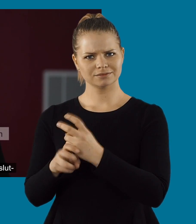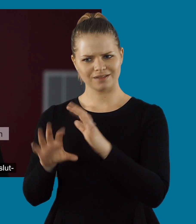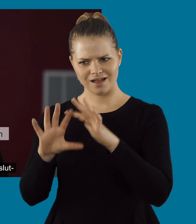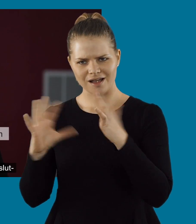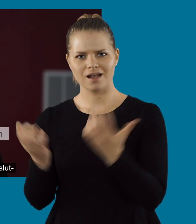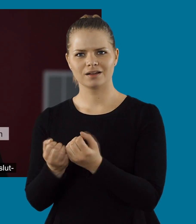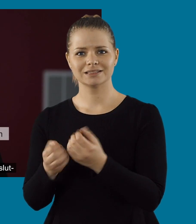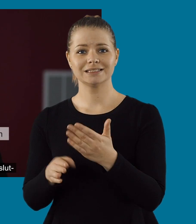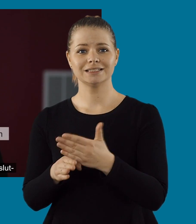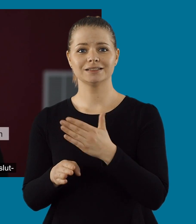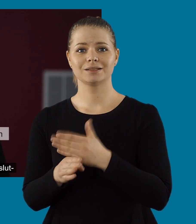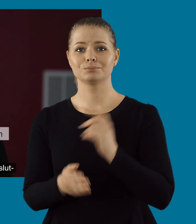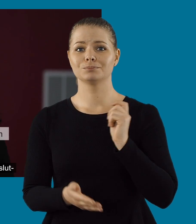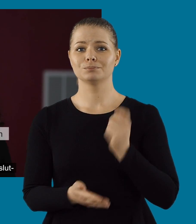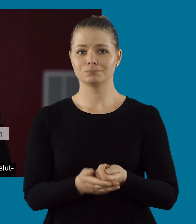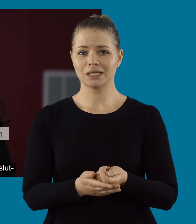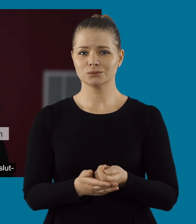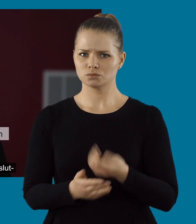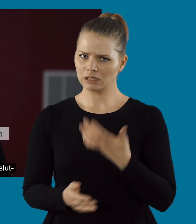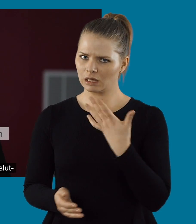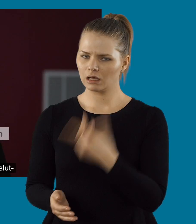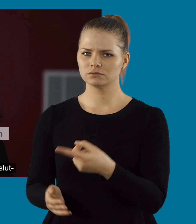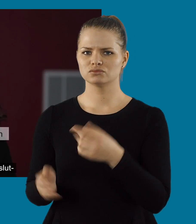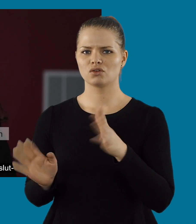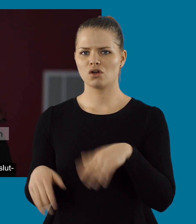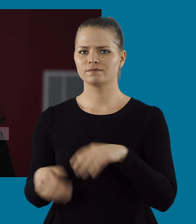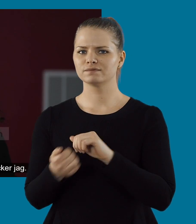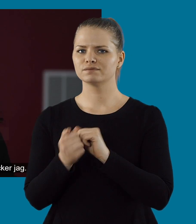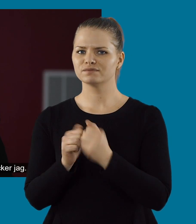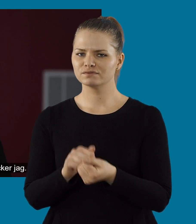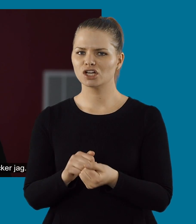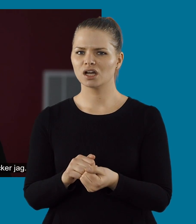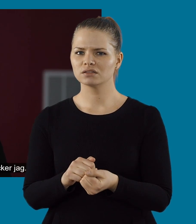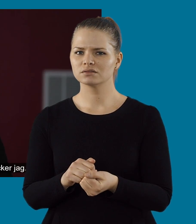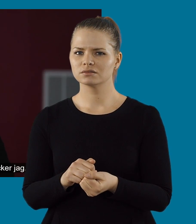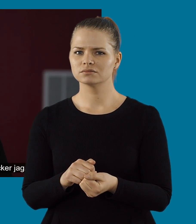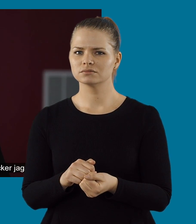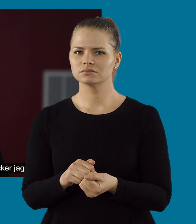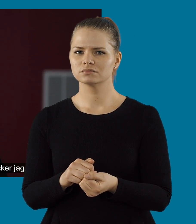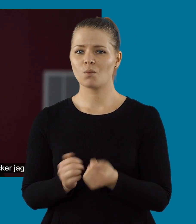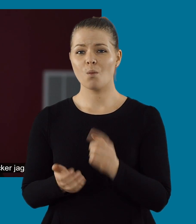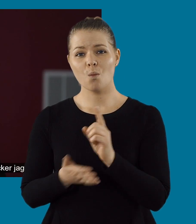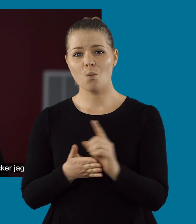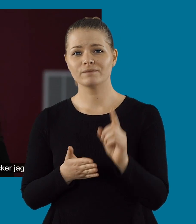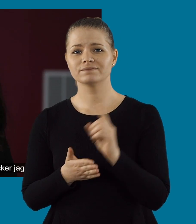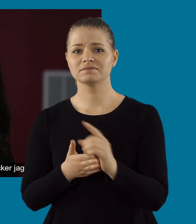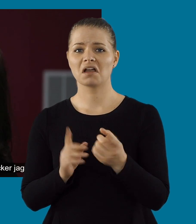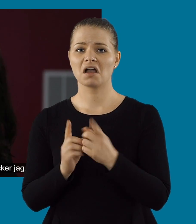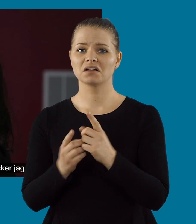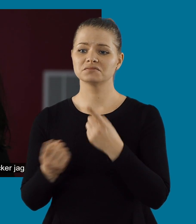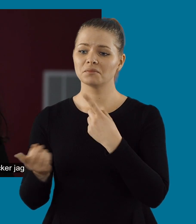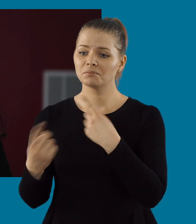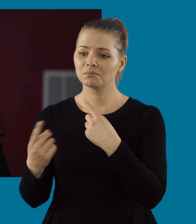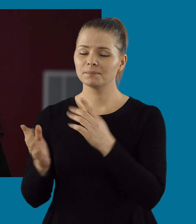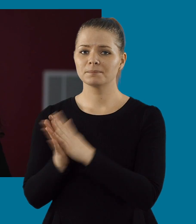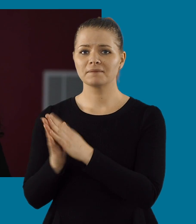allting innan man tar beslut. Det är ju en sån sak som har förändrats tycker